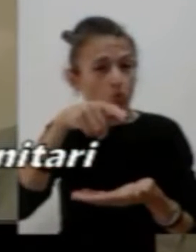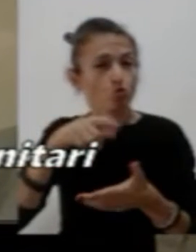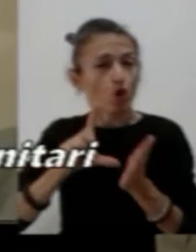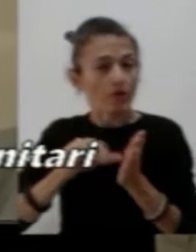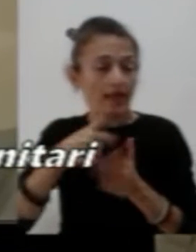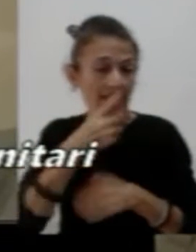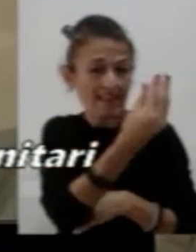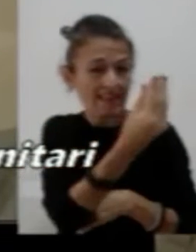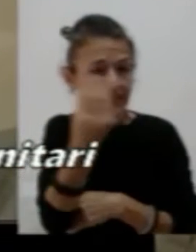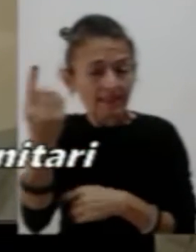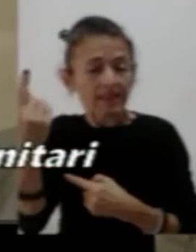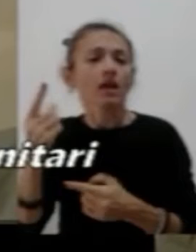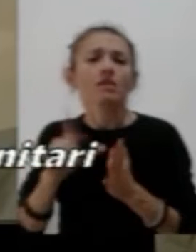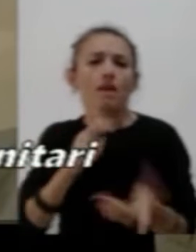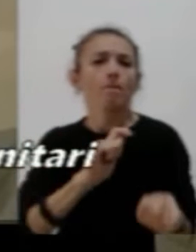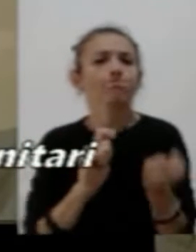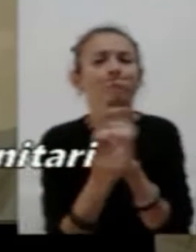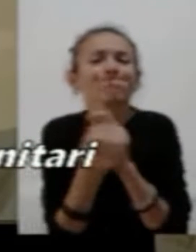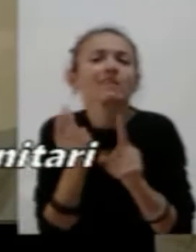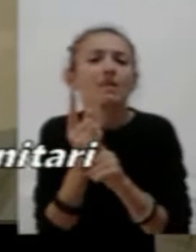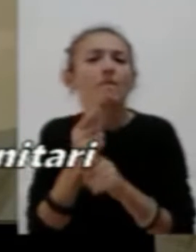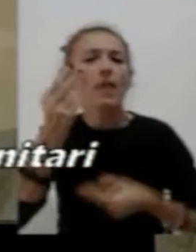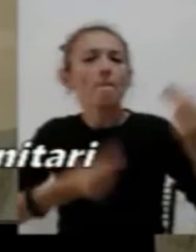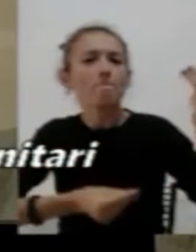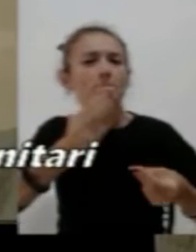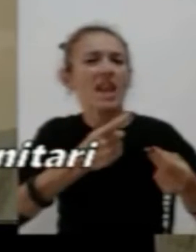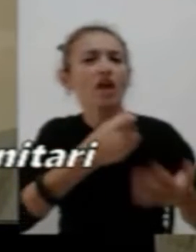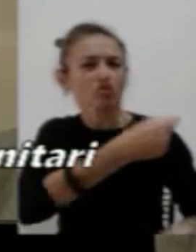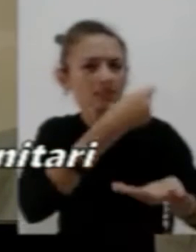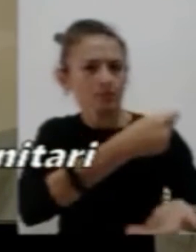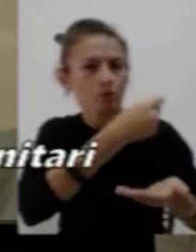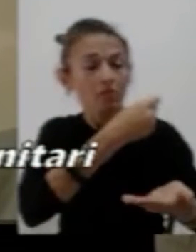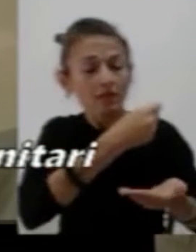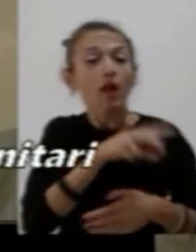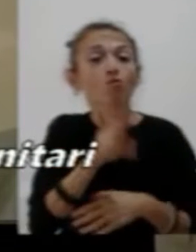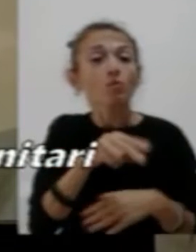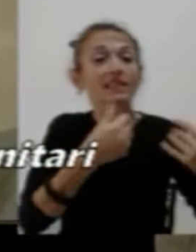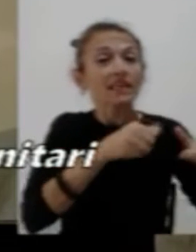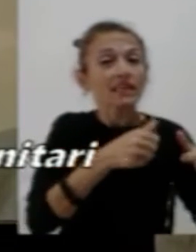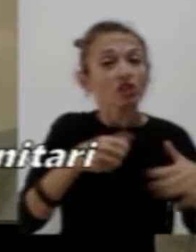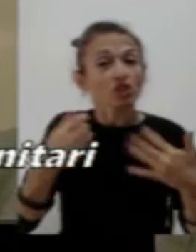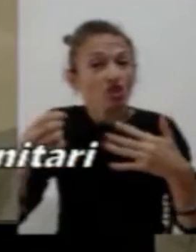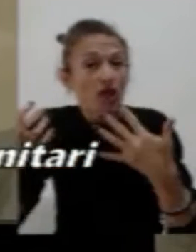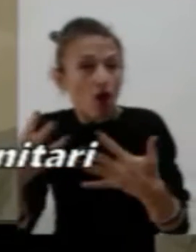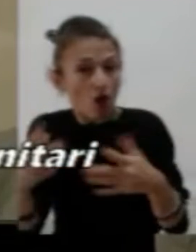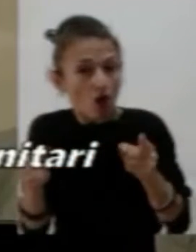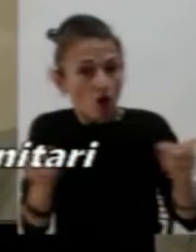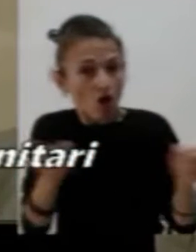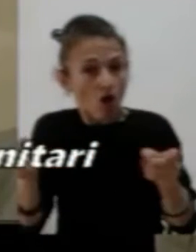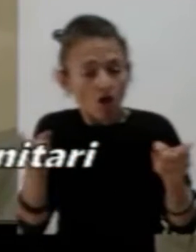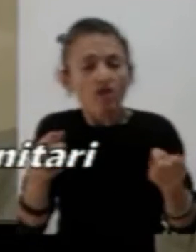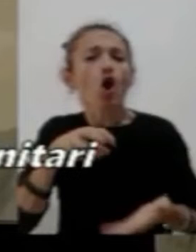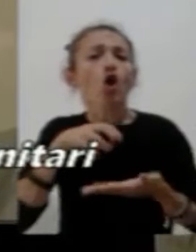bilancio. Comunque dal 2016 al 2019 è stato costantemente il contributo pari a 80 mila euro. Nel